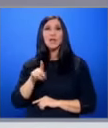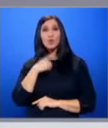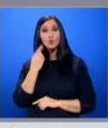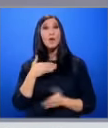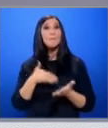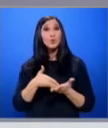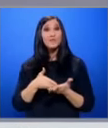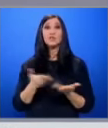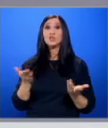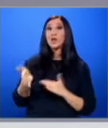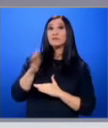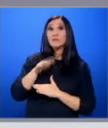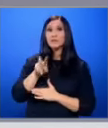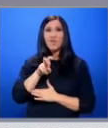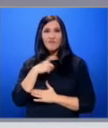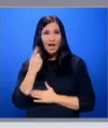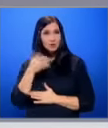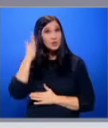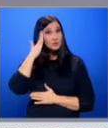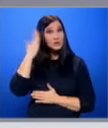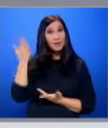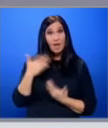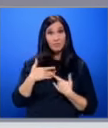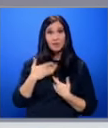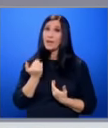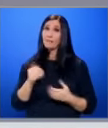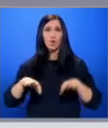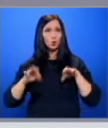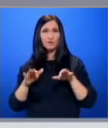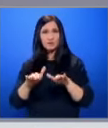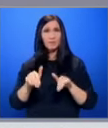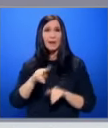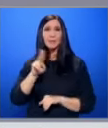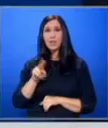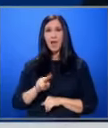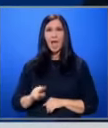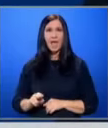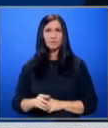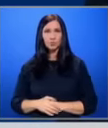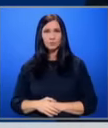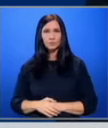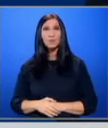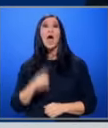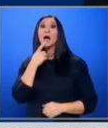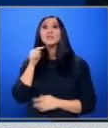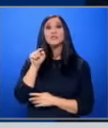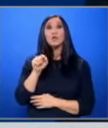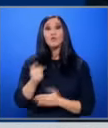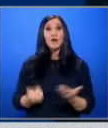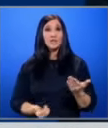Мотивът е, че в следващите 20 години страната ни няма да е готова за приемане на еврото. За това